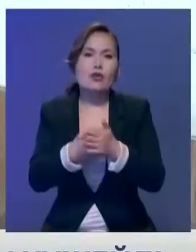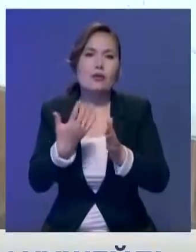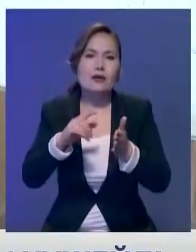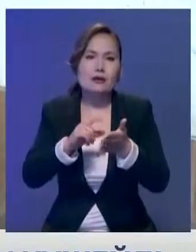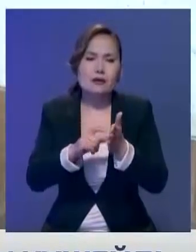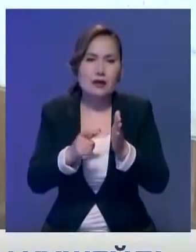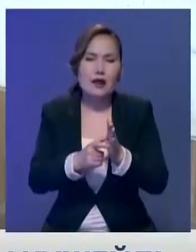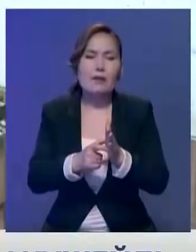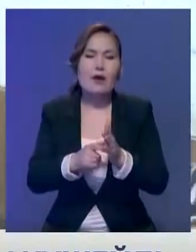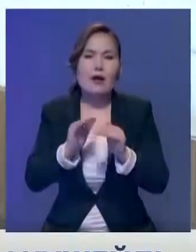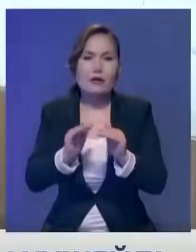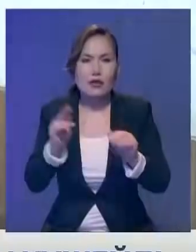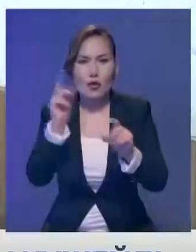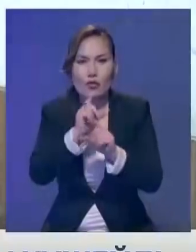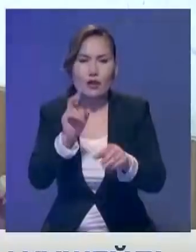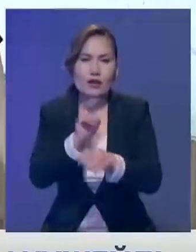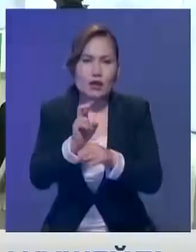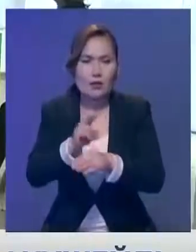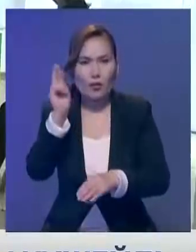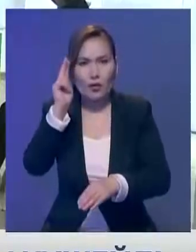аралығындағы оқушылар ғана барып жүр.